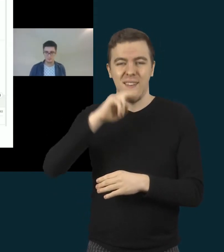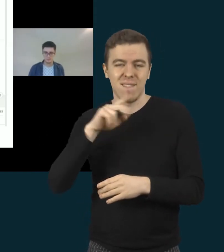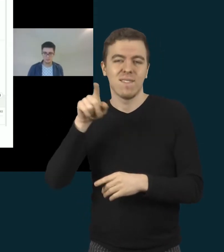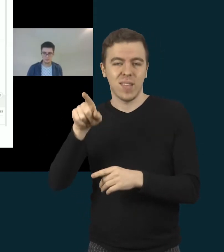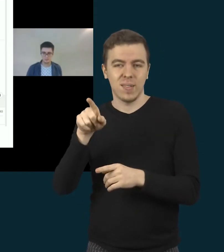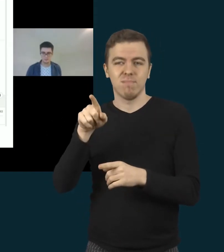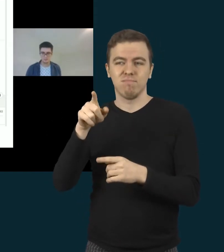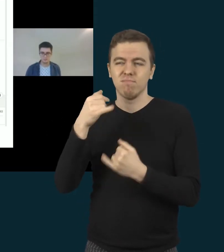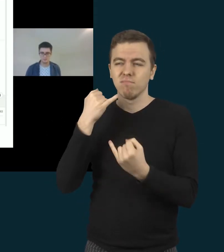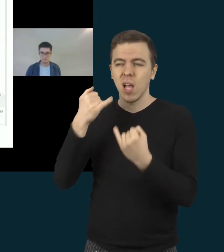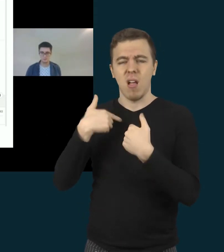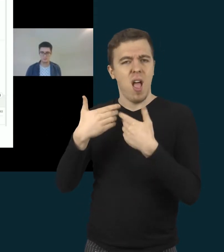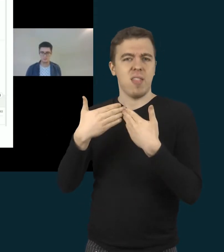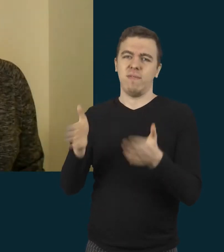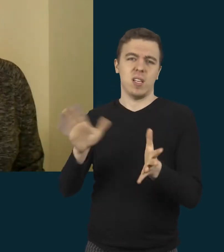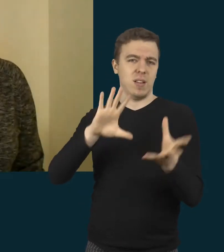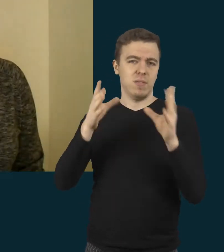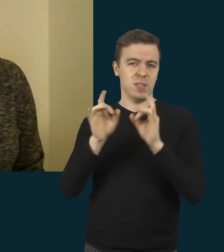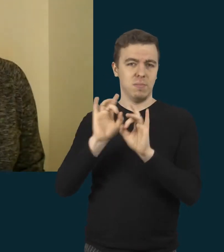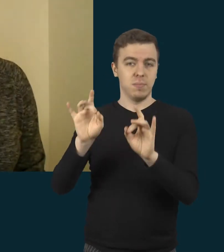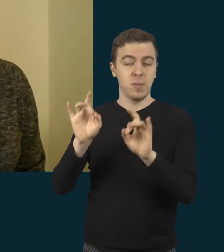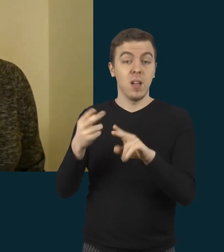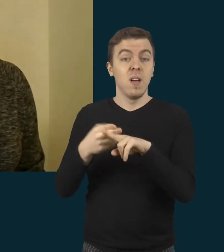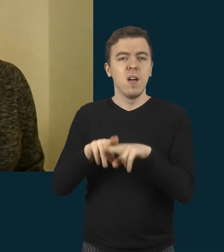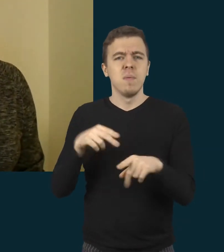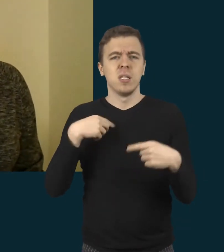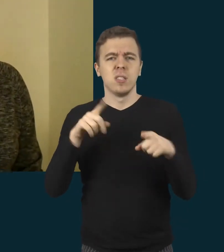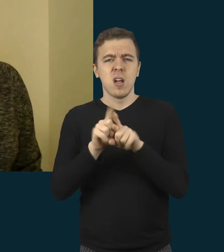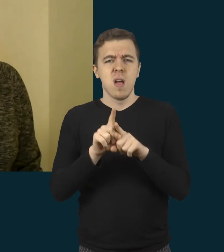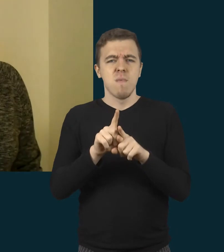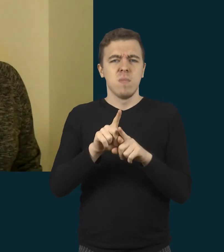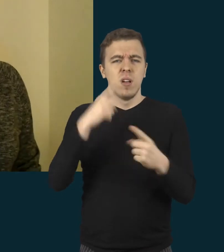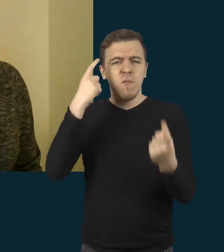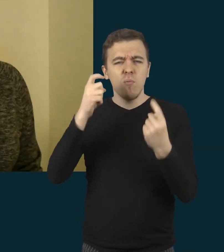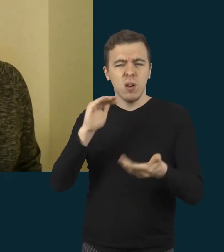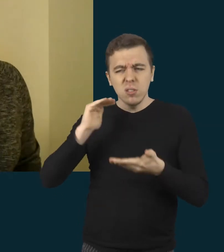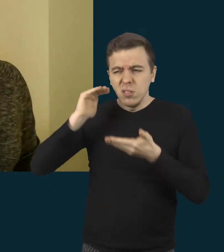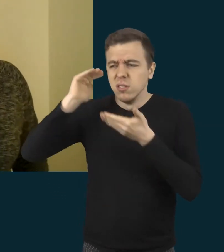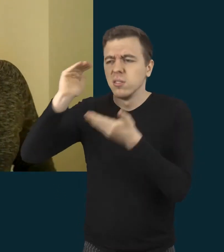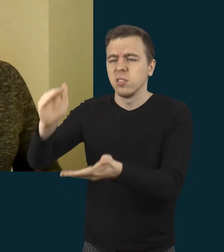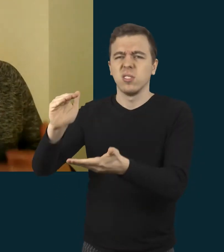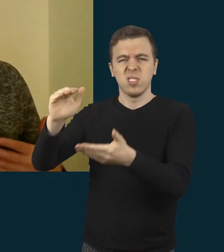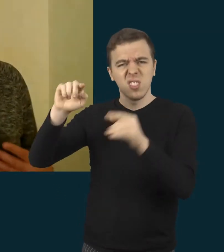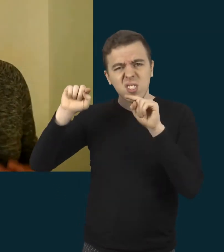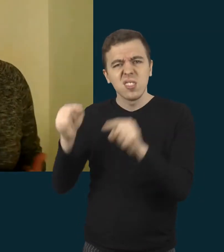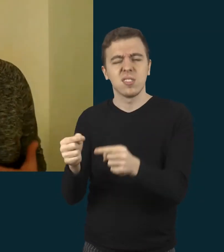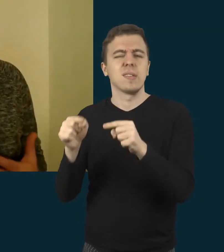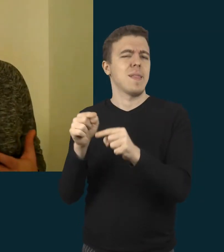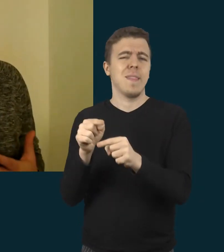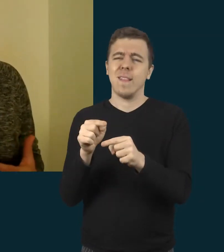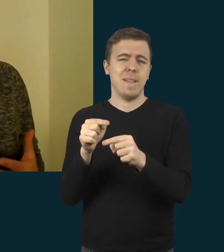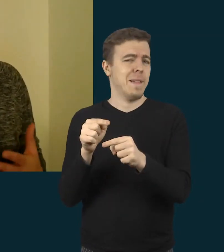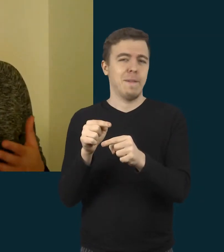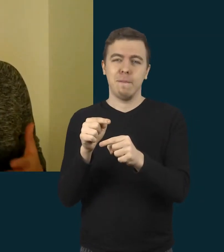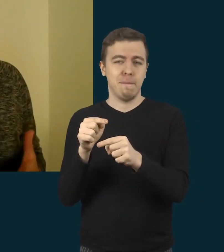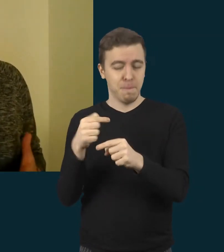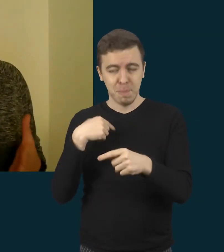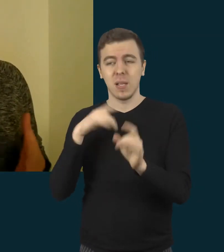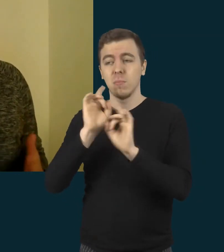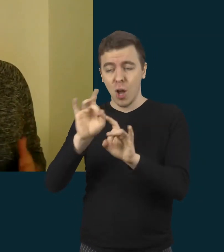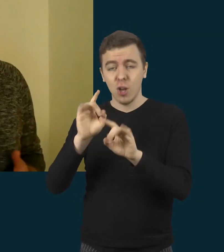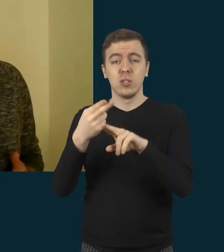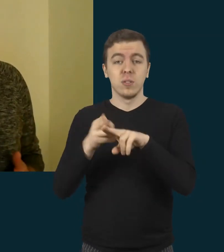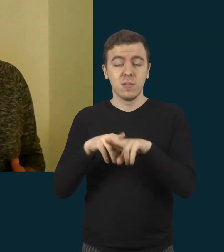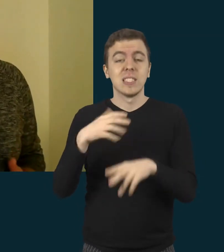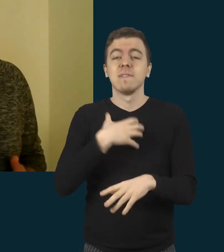tai nebus akademinių žinių skatinimas arba mokymas. Tai svarbiausia buvo tuo